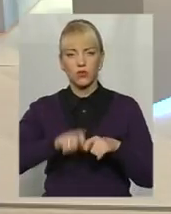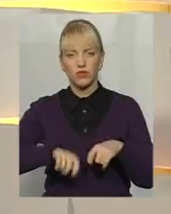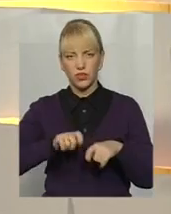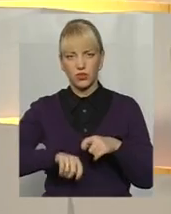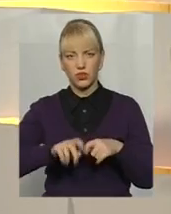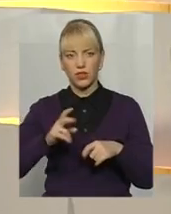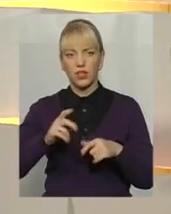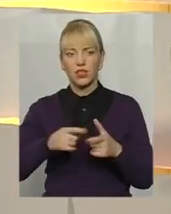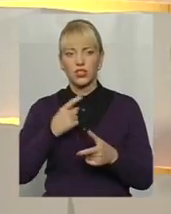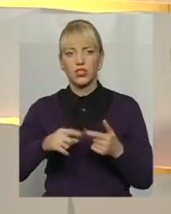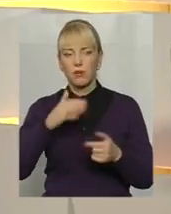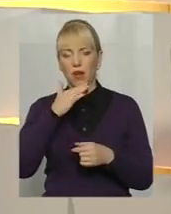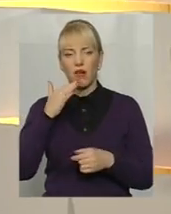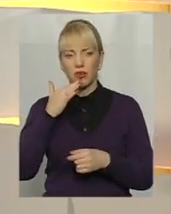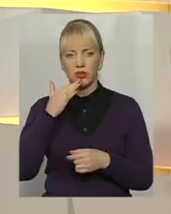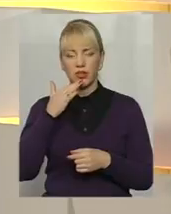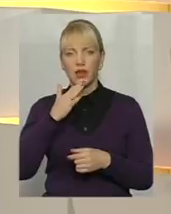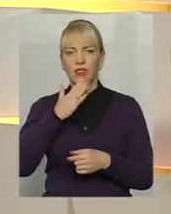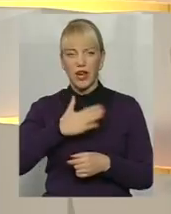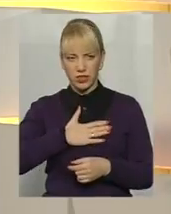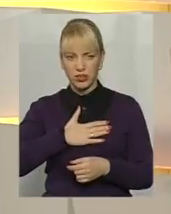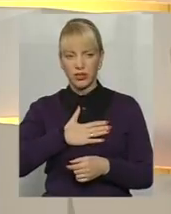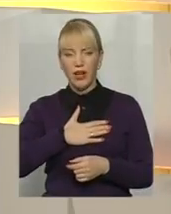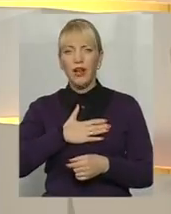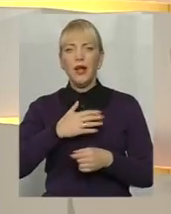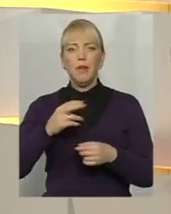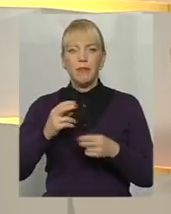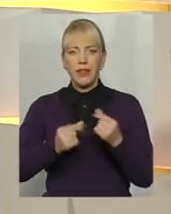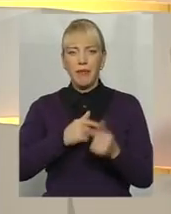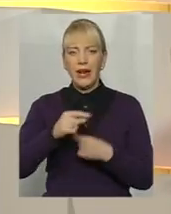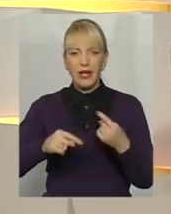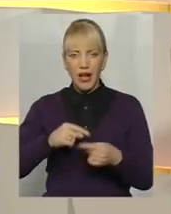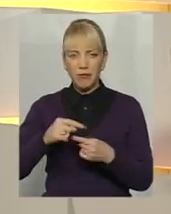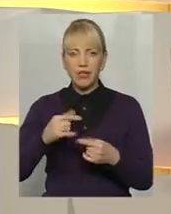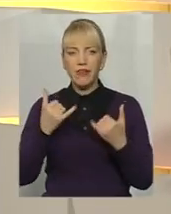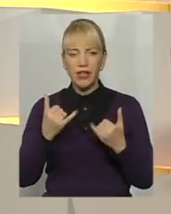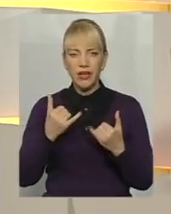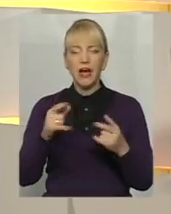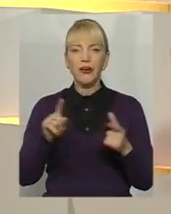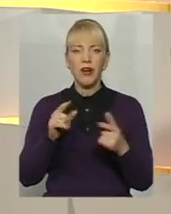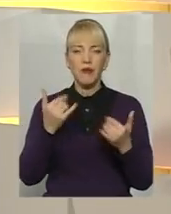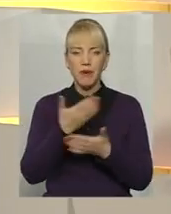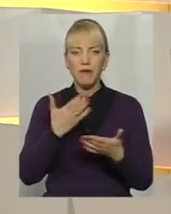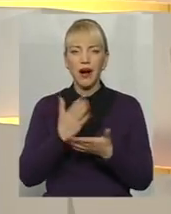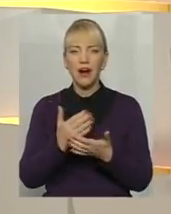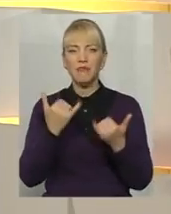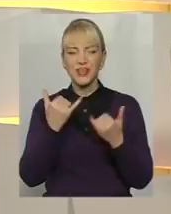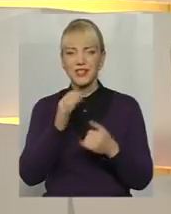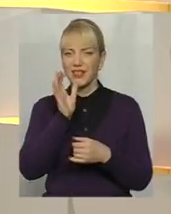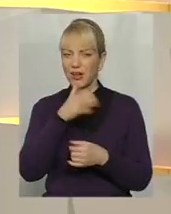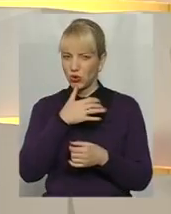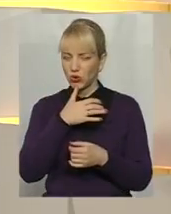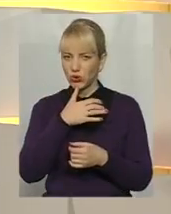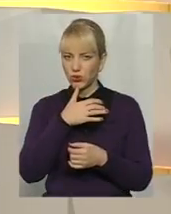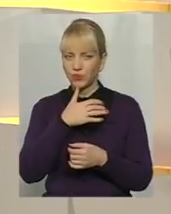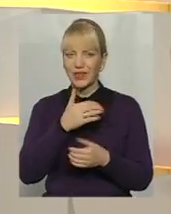багато наших підприємців нині, при тому, що маємо начебто досить серйозну